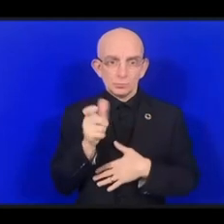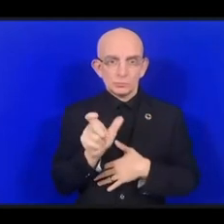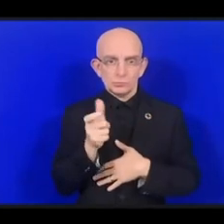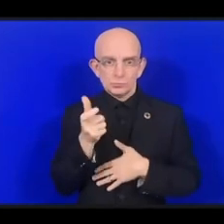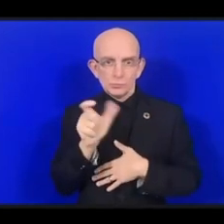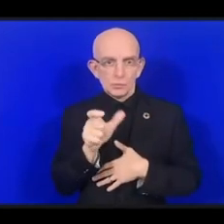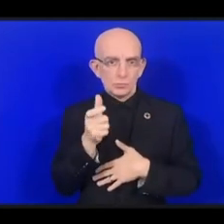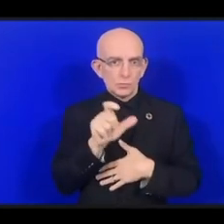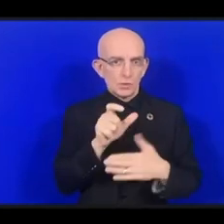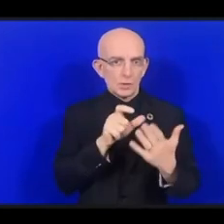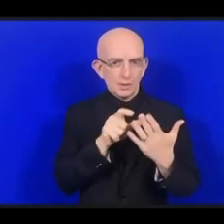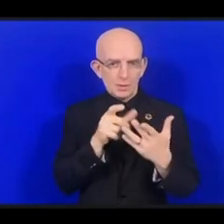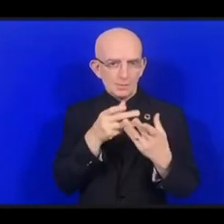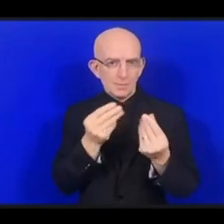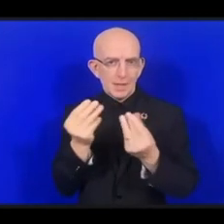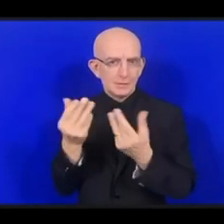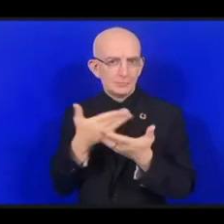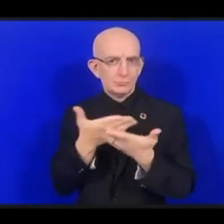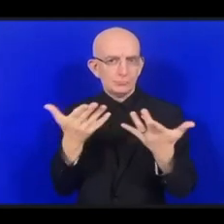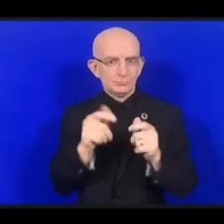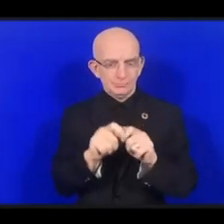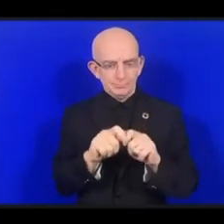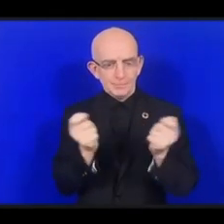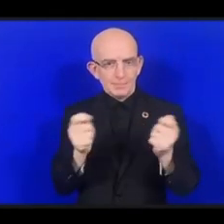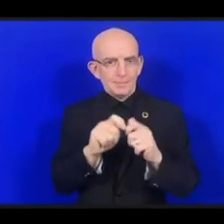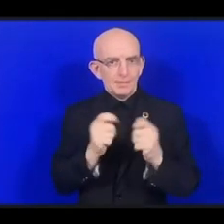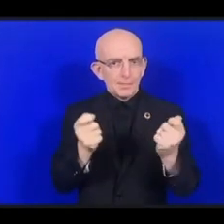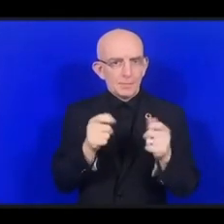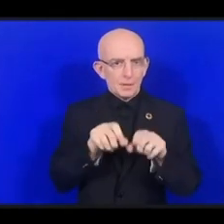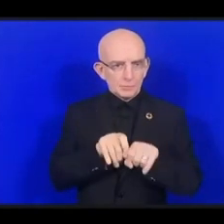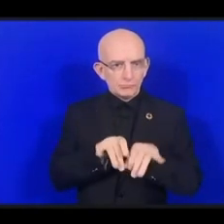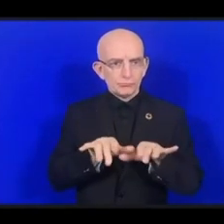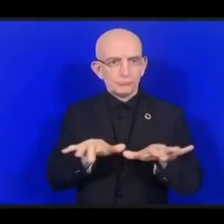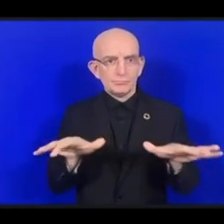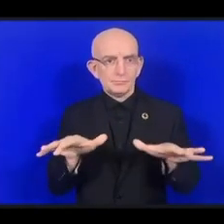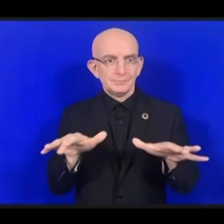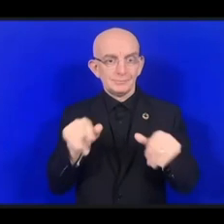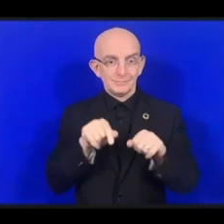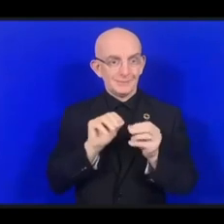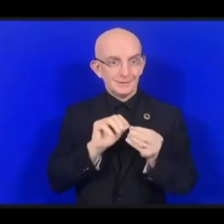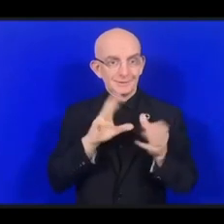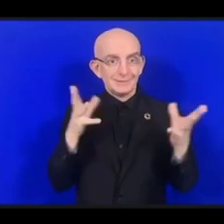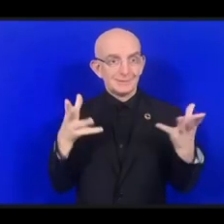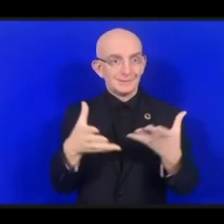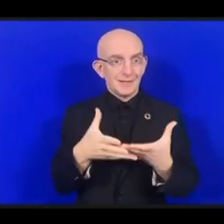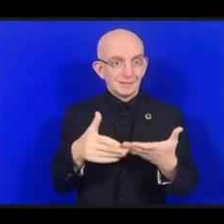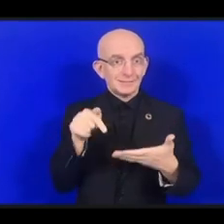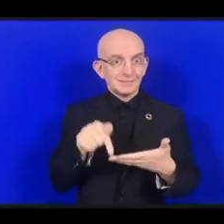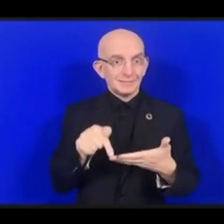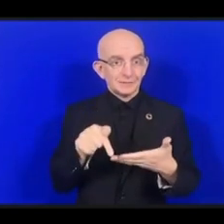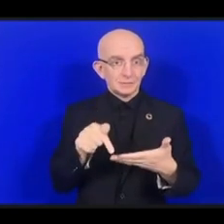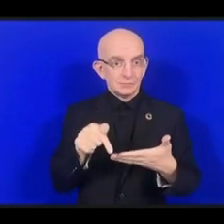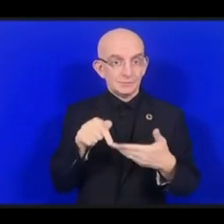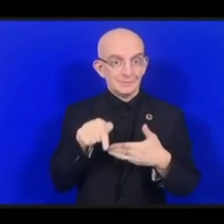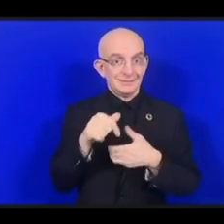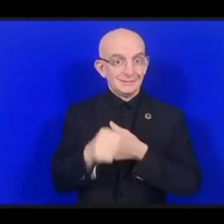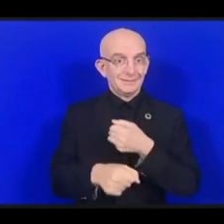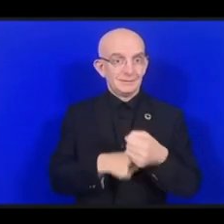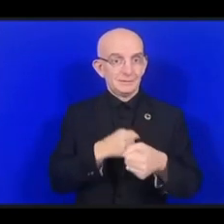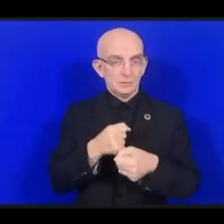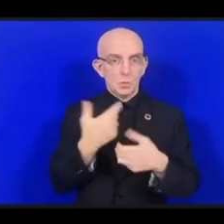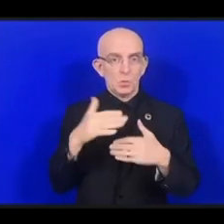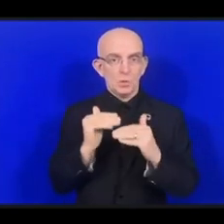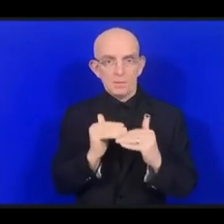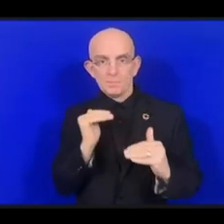«кизуна» увеличилось вдважды в СМИ по сравнению с предыдущим годом в это же время. Каждый год в конце года